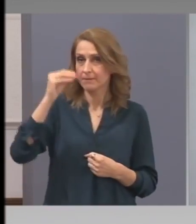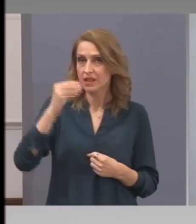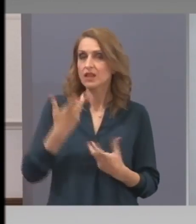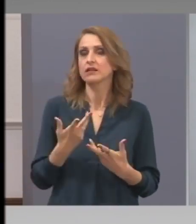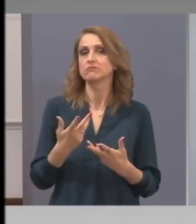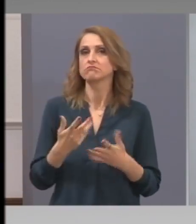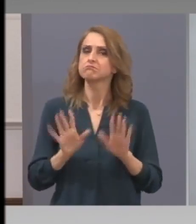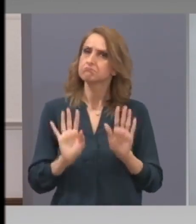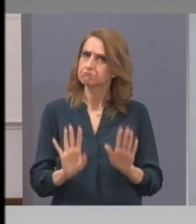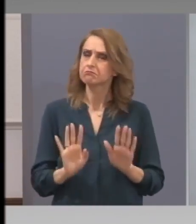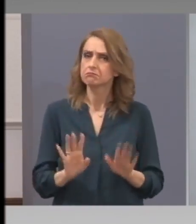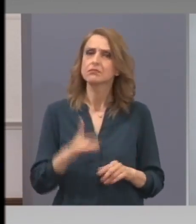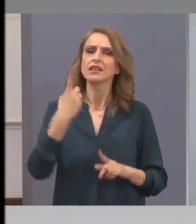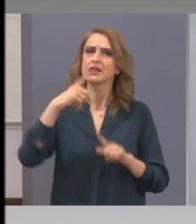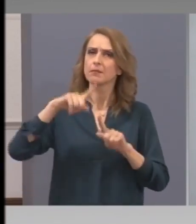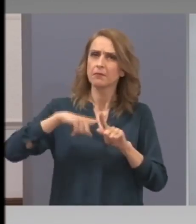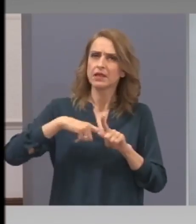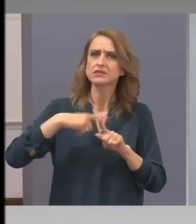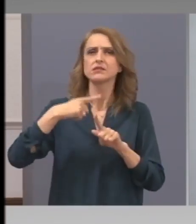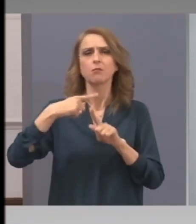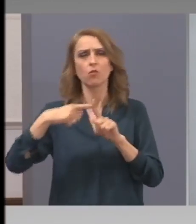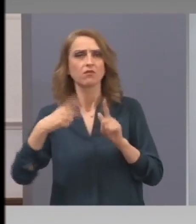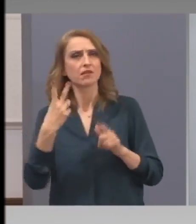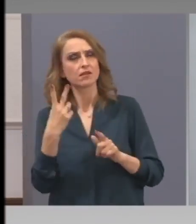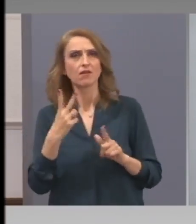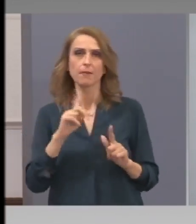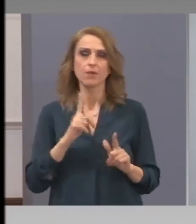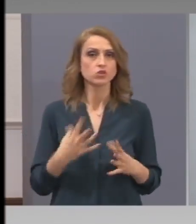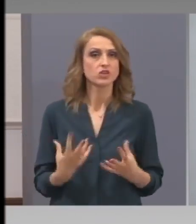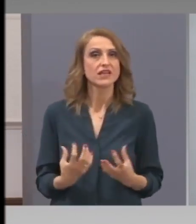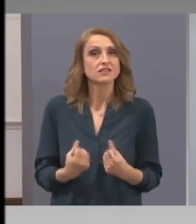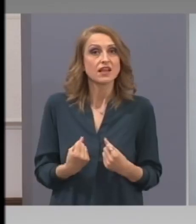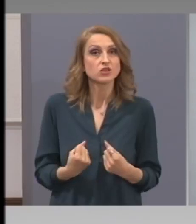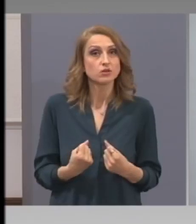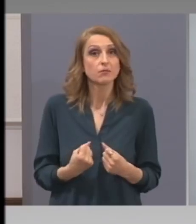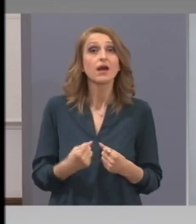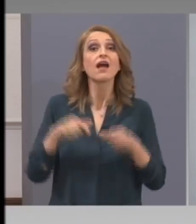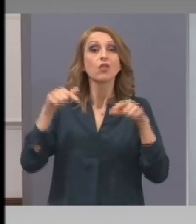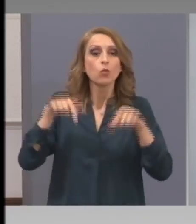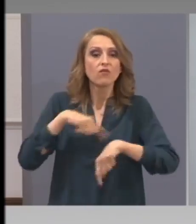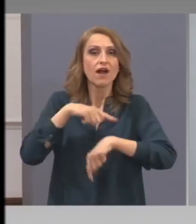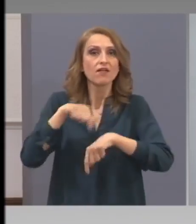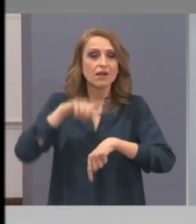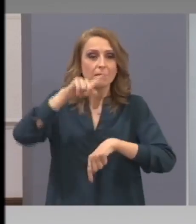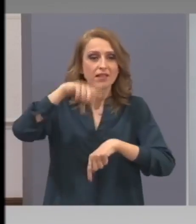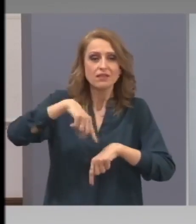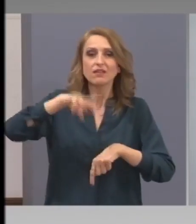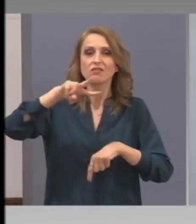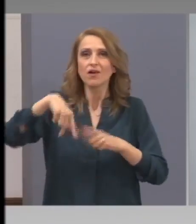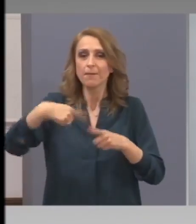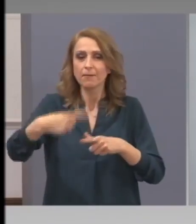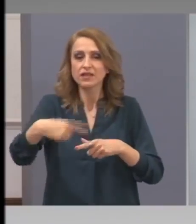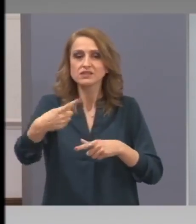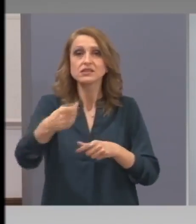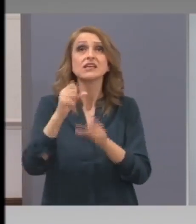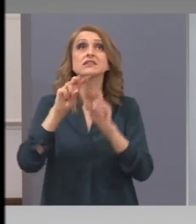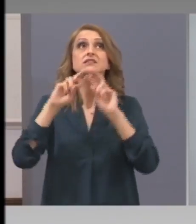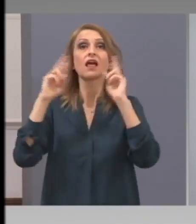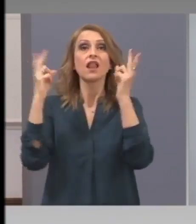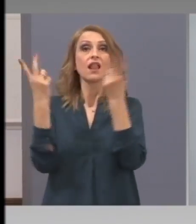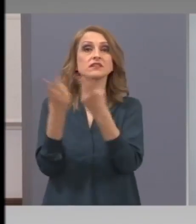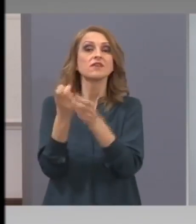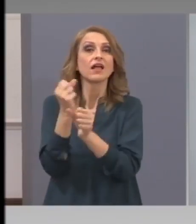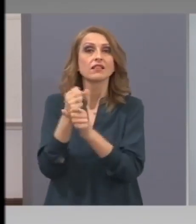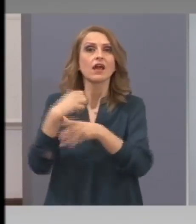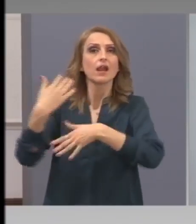спокойно месец и полинат ваше удържиме. през това време света работи. Всички пазари са спрели,